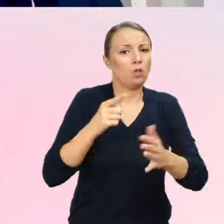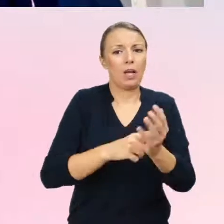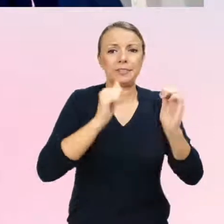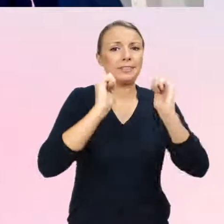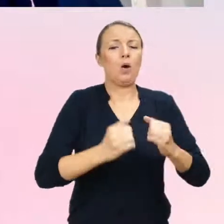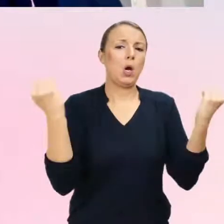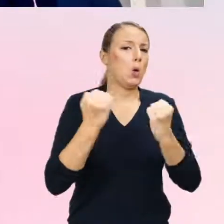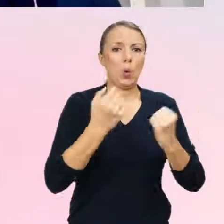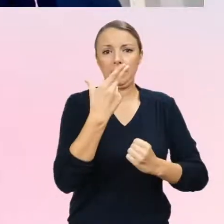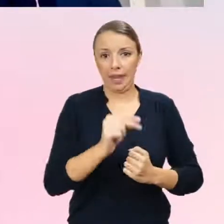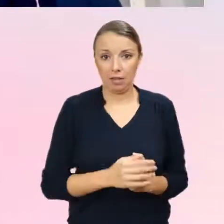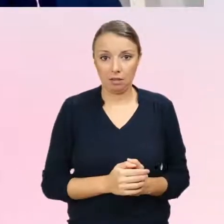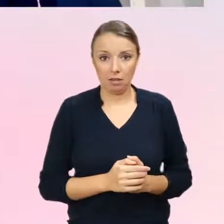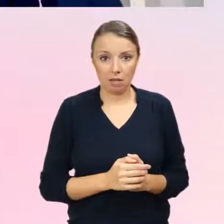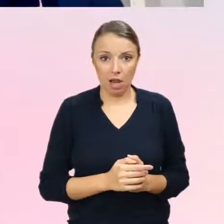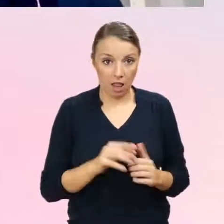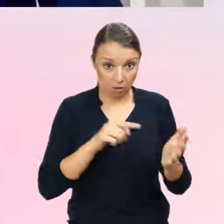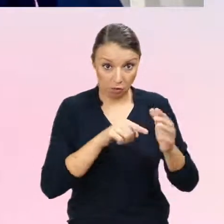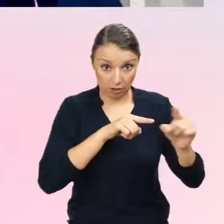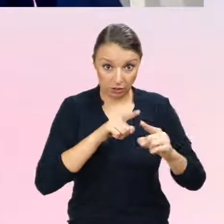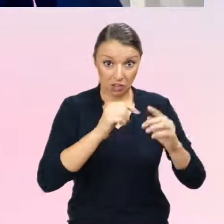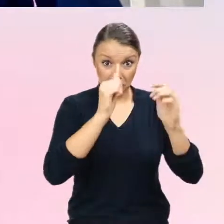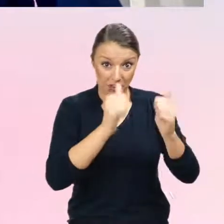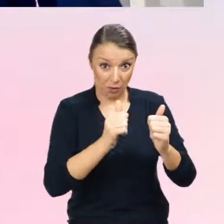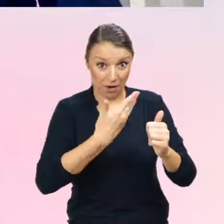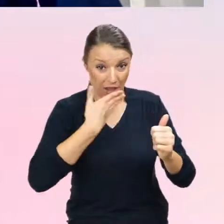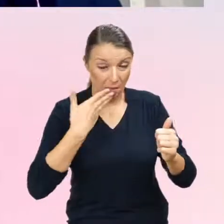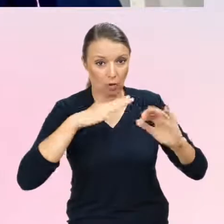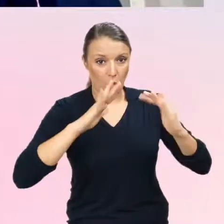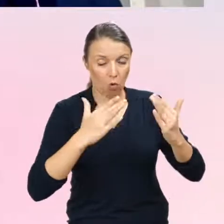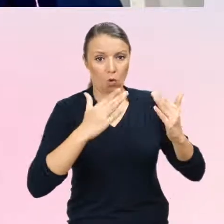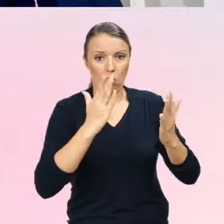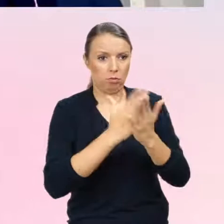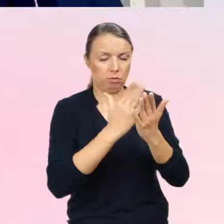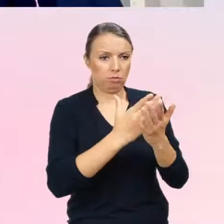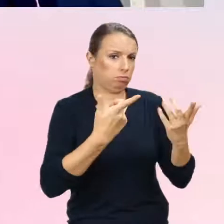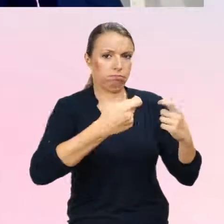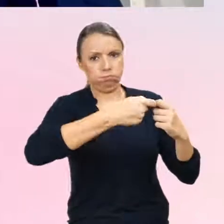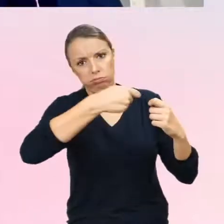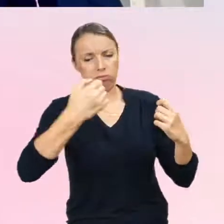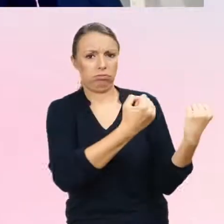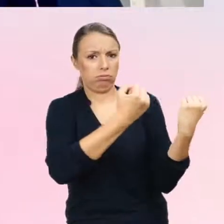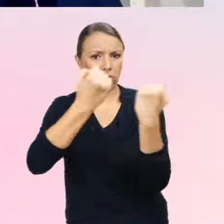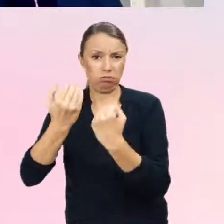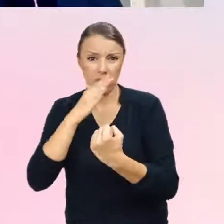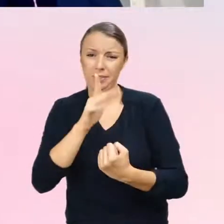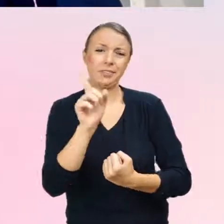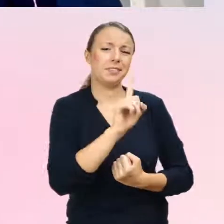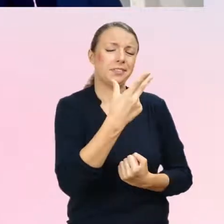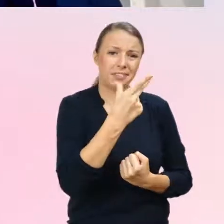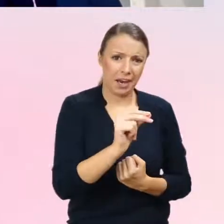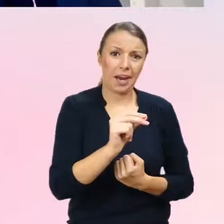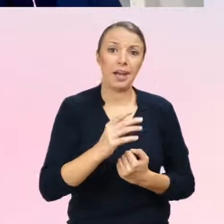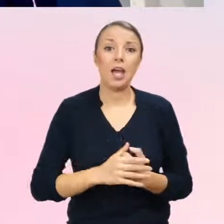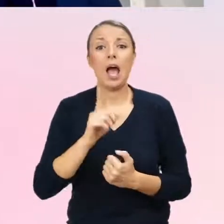znaczy, że one się nie utrzymują, tak? To już ustaliliśmy przed przerwą, ale tu jest ważny punkt, że jest brak